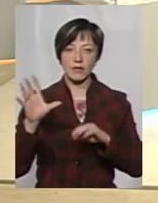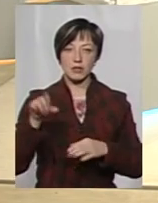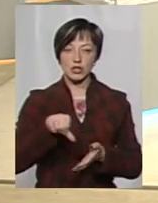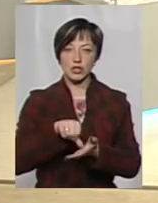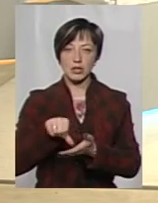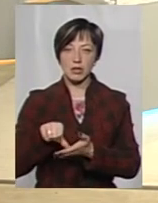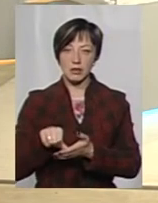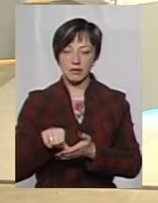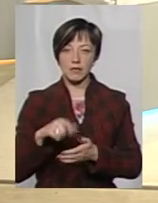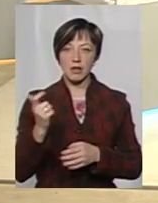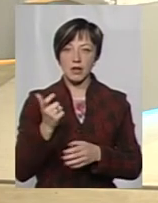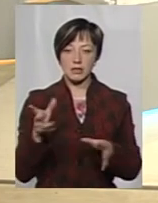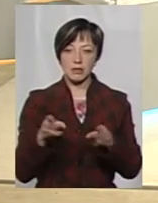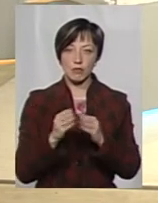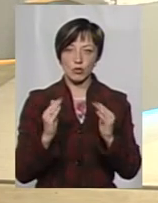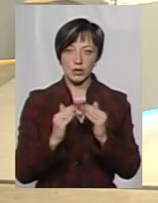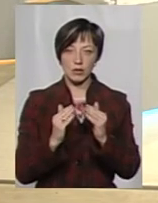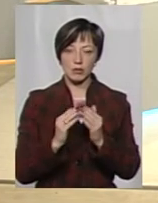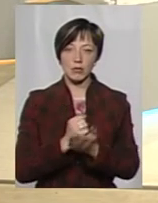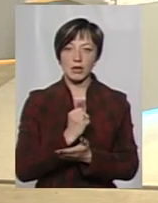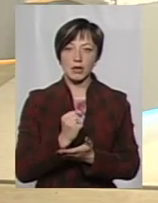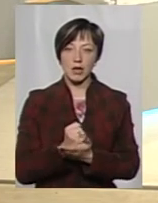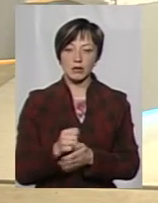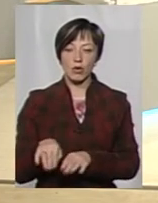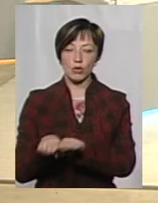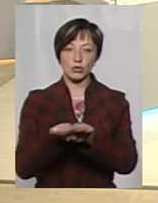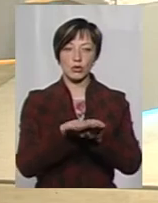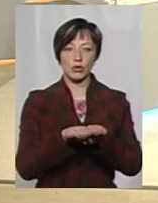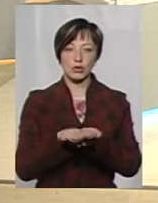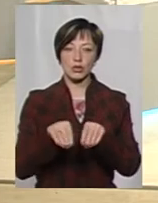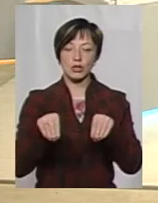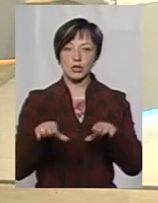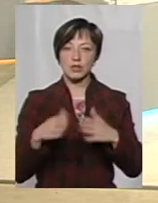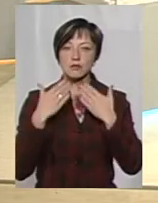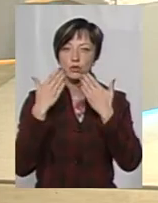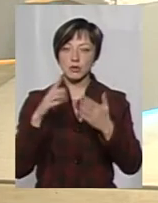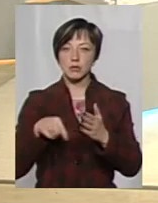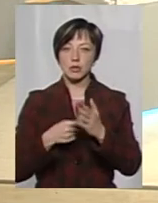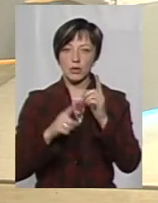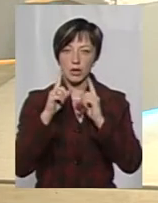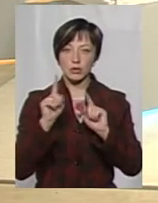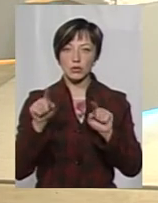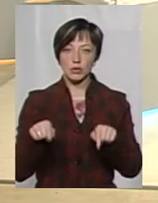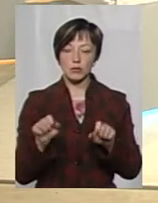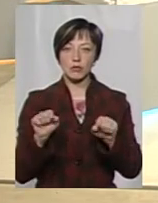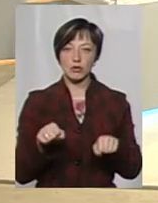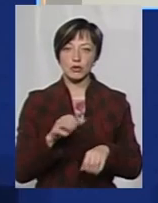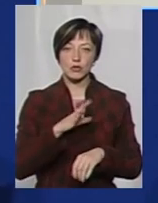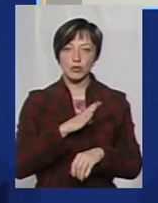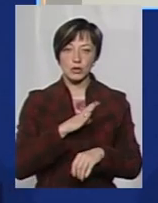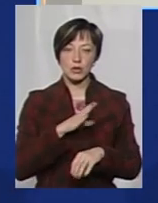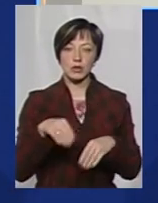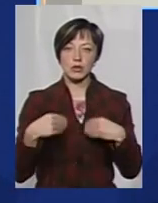членів, всіх співвласників, прийняти одноголосне рішення, звернутися до міської ради, тільки тоді може бути